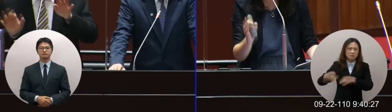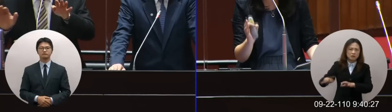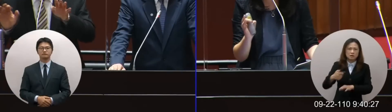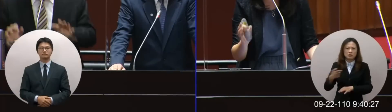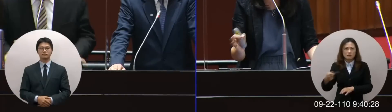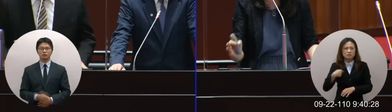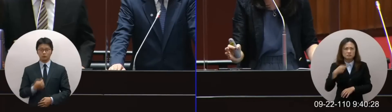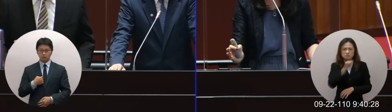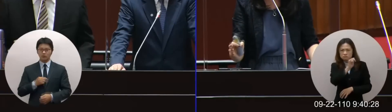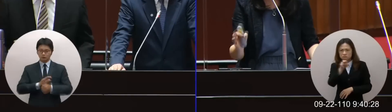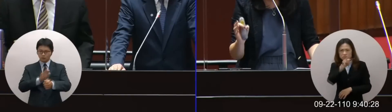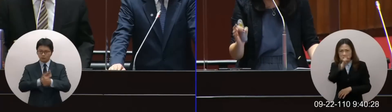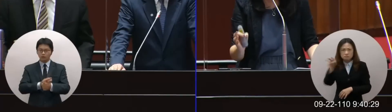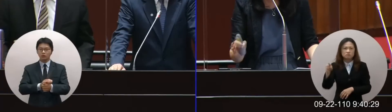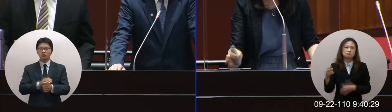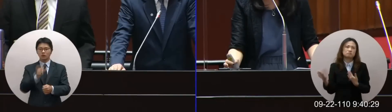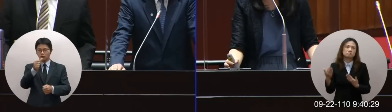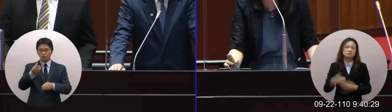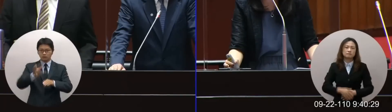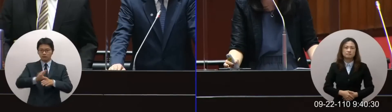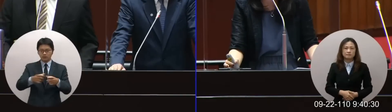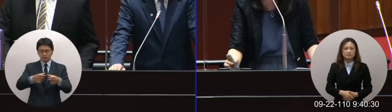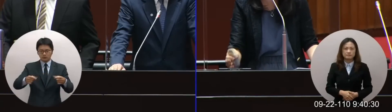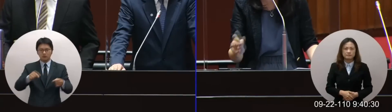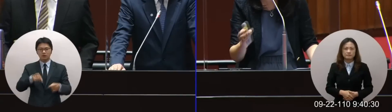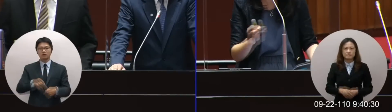得到所以我們才要推五倍券等等五倍券今天早上又當機